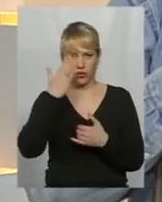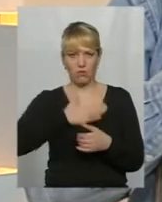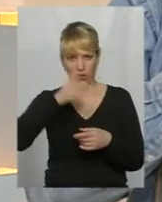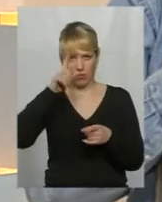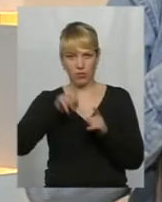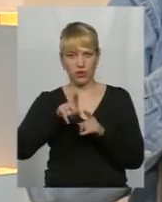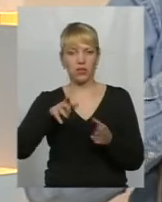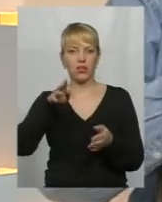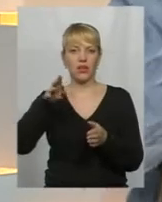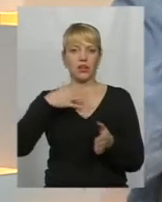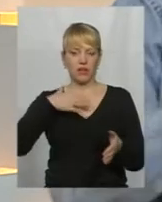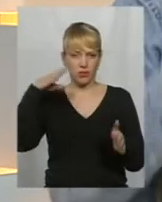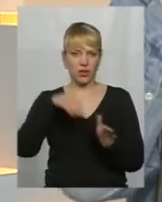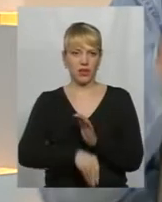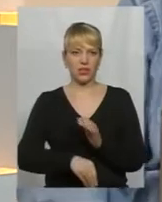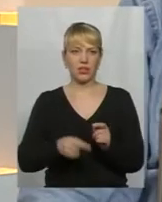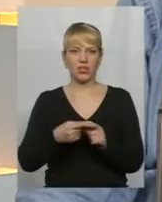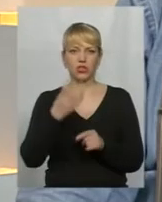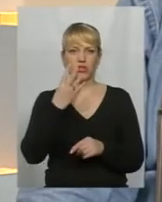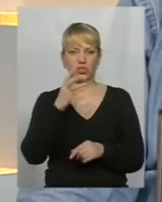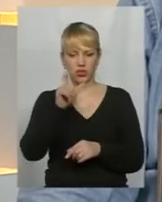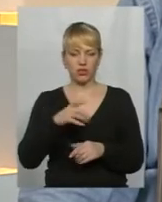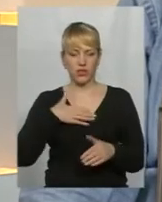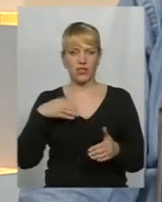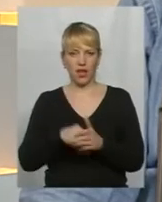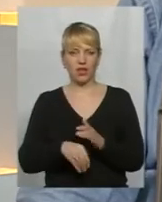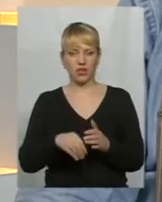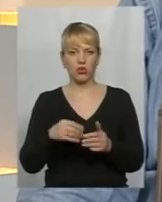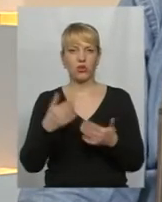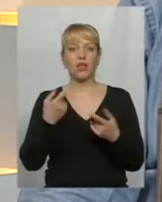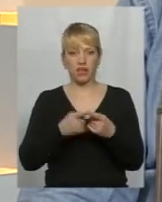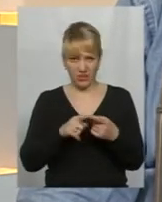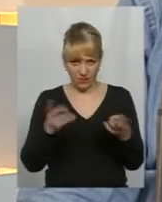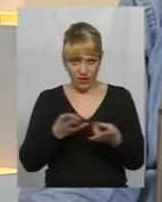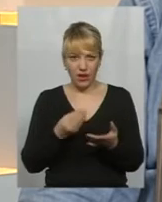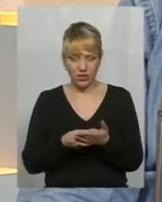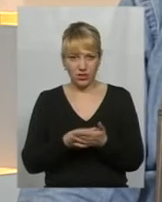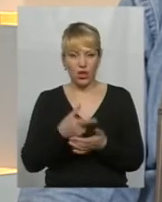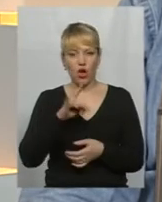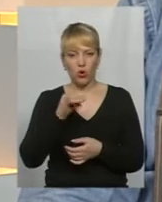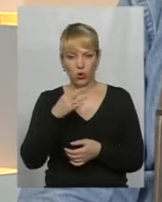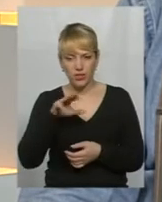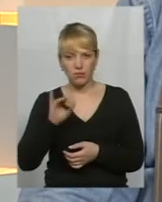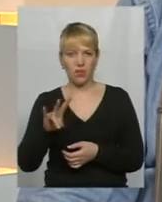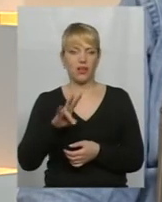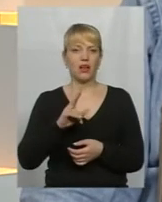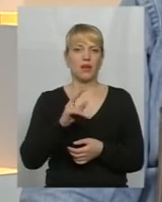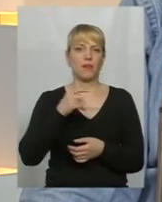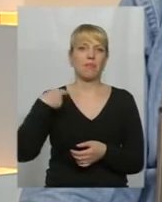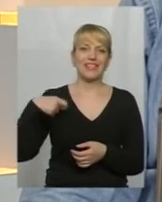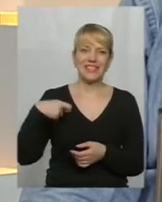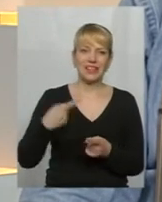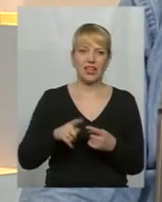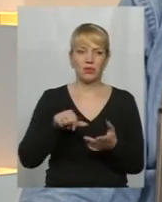зляже крові, от Валерій Олександровичка, чотири чоловіка загинули. Лягло, то варта то того? Пане Гройсман, пане президент, представник